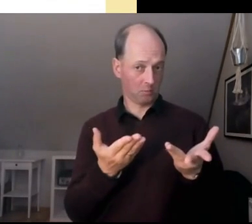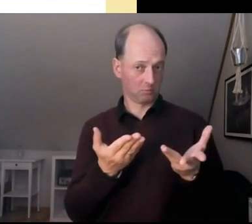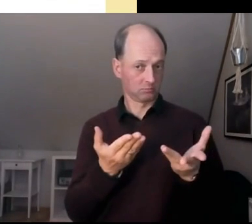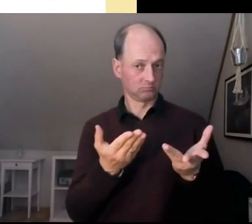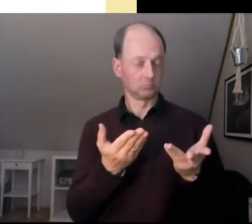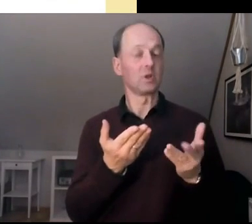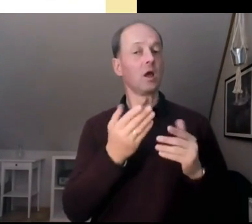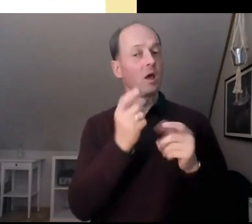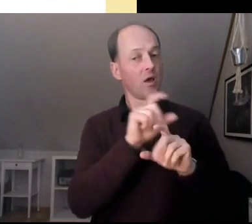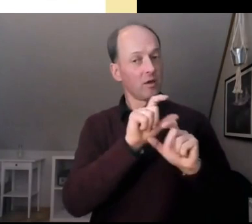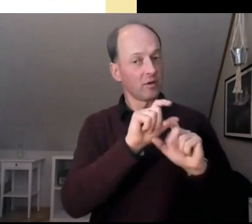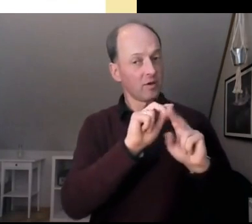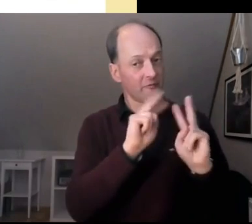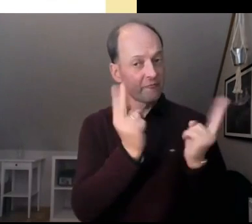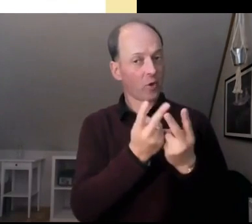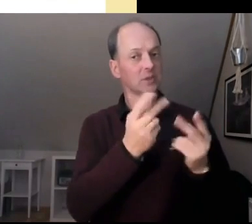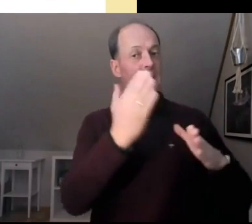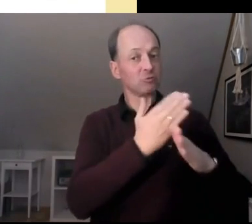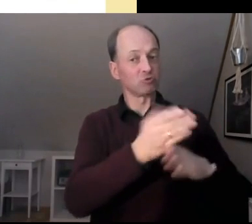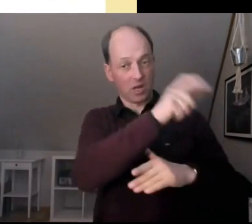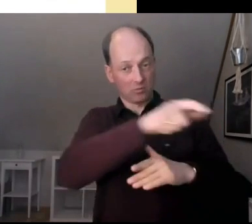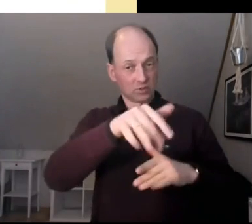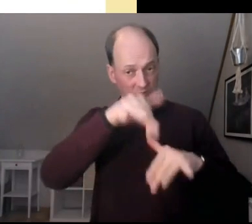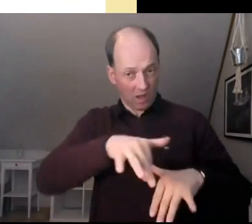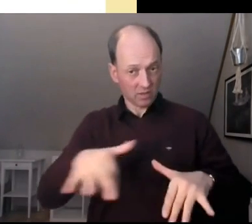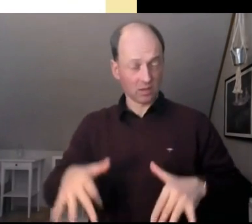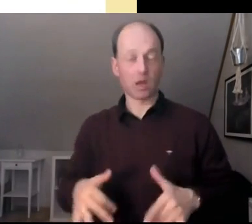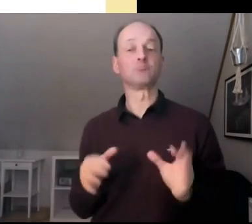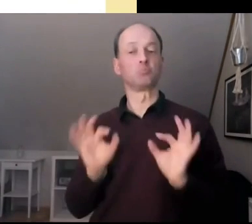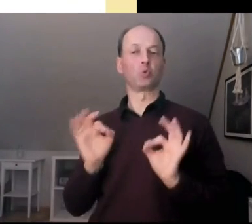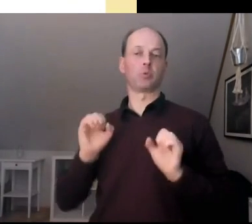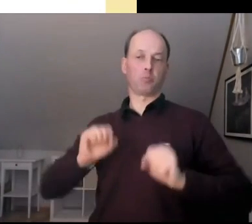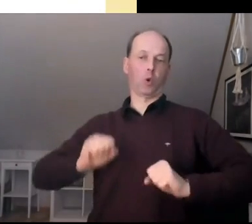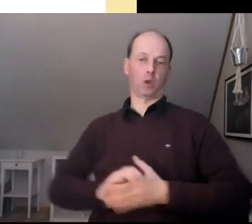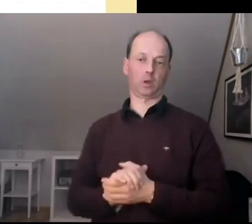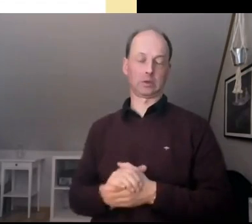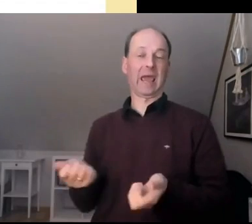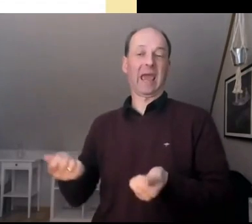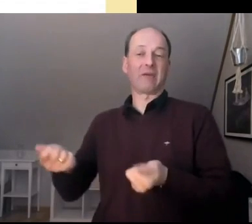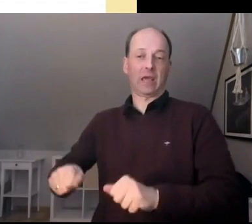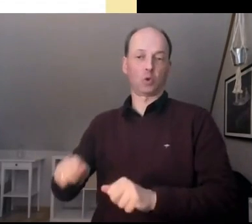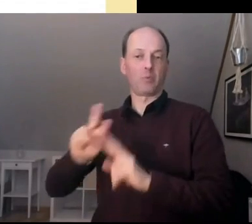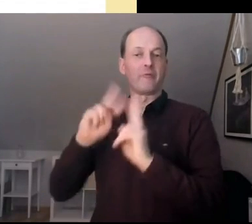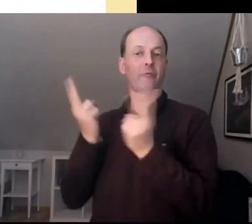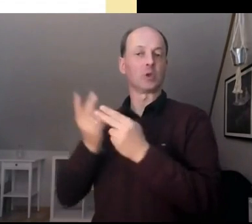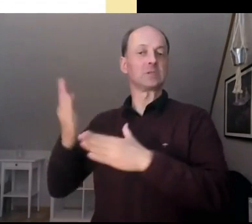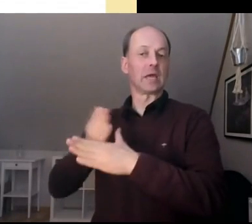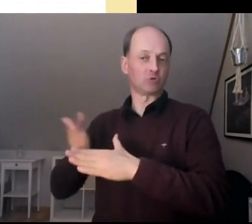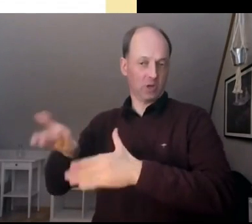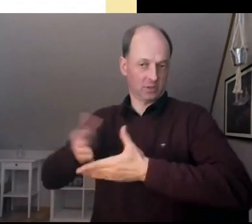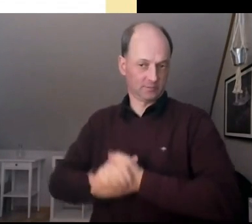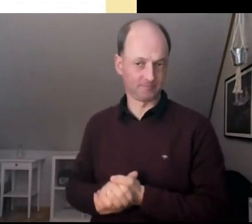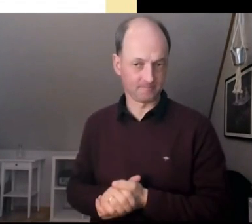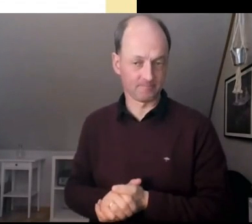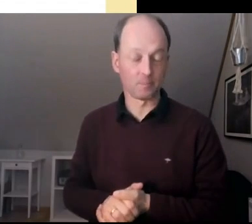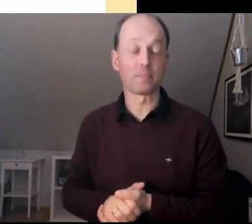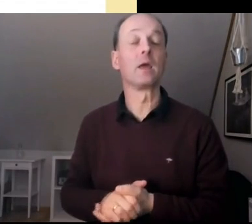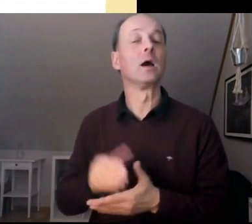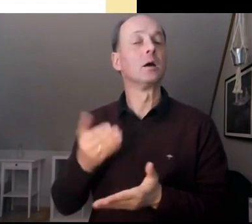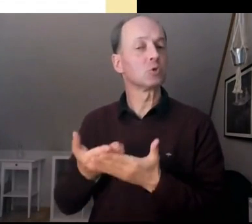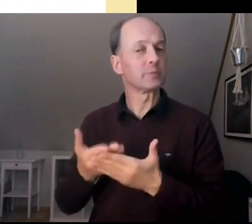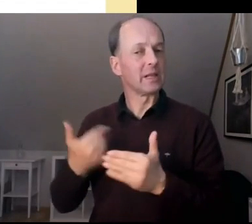Volksentscheider eine tolle Möglichkeit. Aber es hat tatsächlich auch schon Fälle gegeben, zum Beispiel mit einer, in 2004 gab es